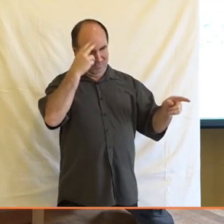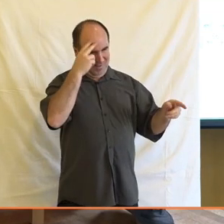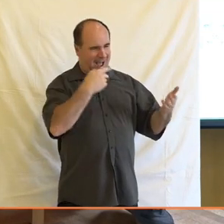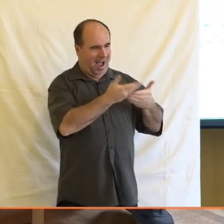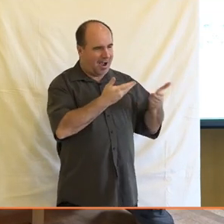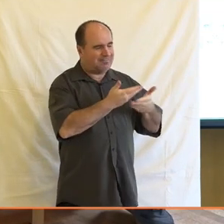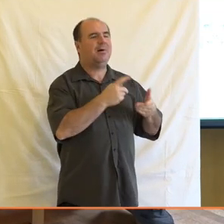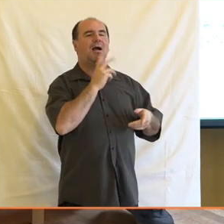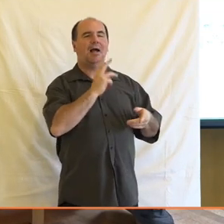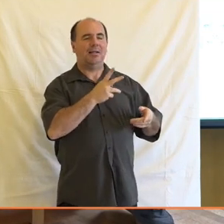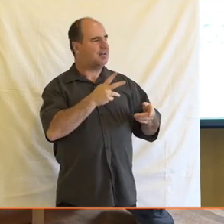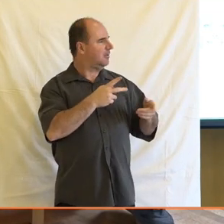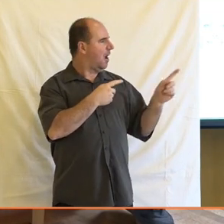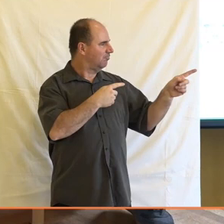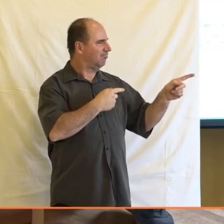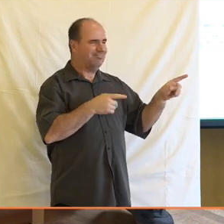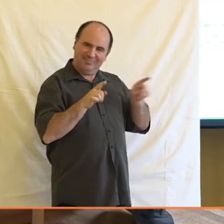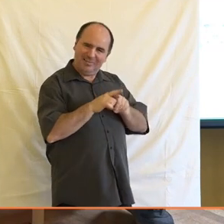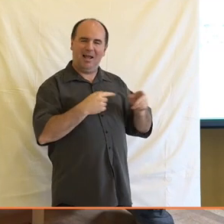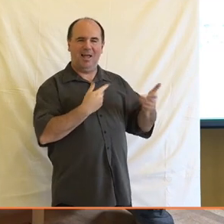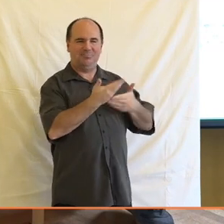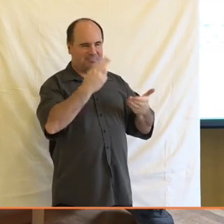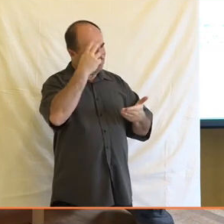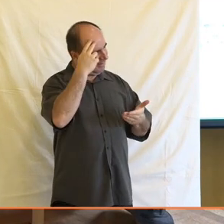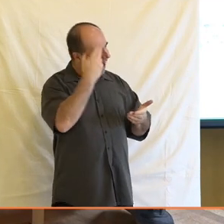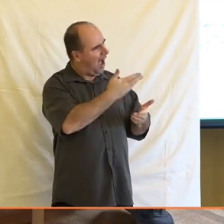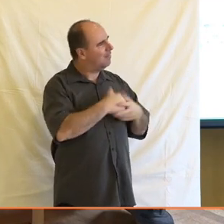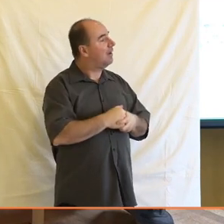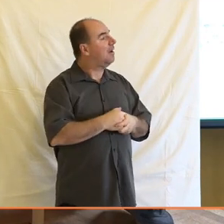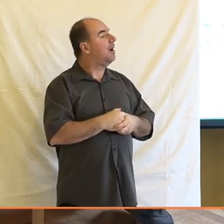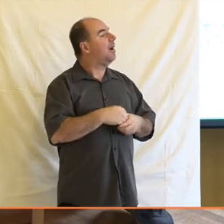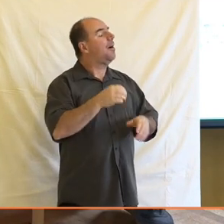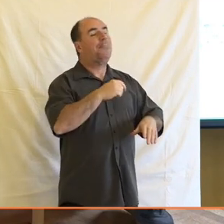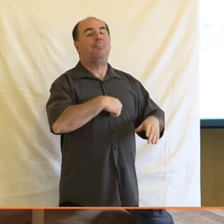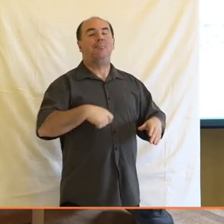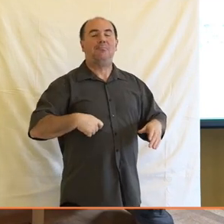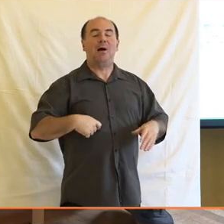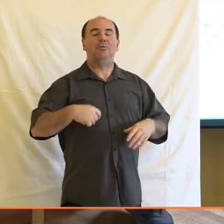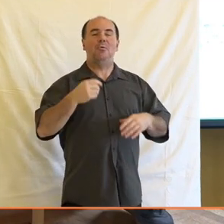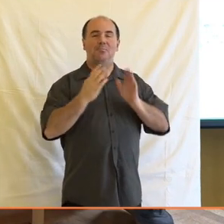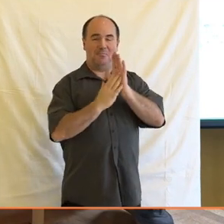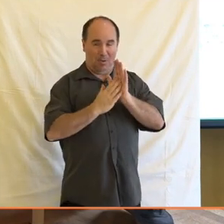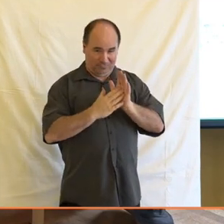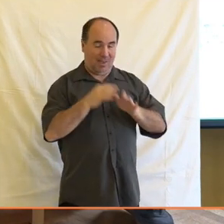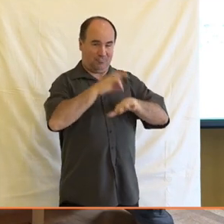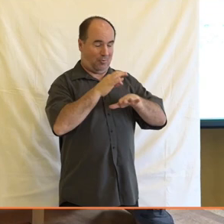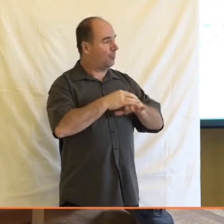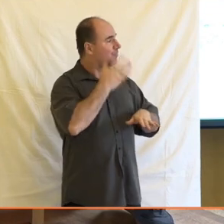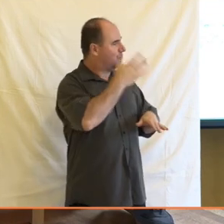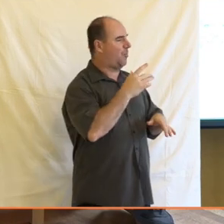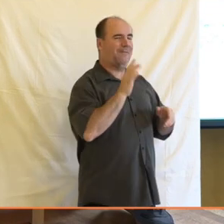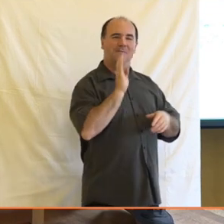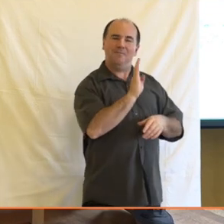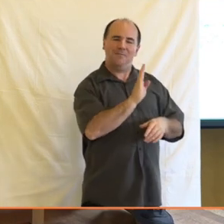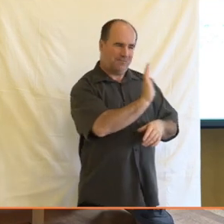taky znám, byť ne tolik jako s Honzou, takže Honzovi i Kateřinu budu tykat, panu Mijovskému budu vykat. Ale kdo ví, možná si tady